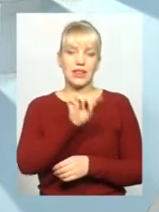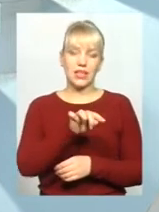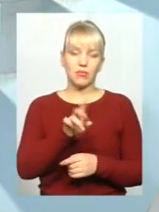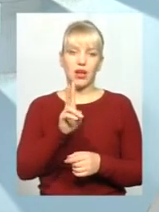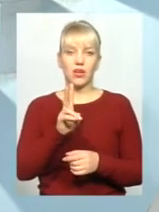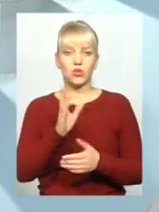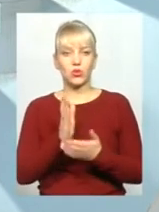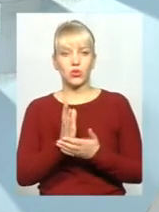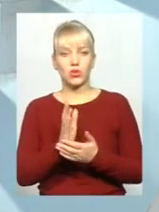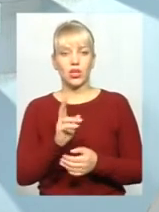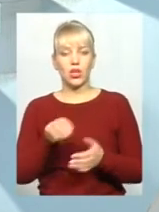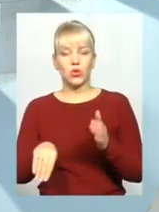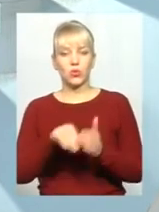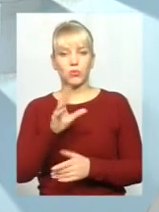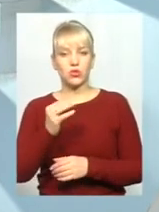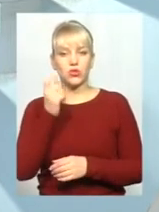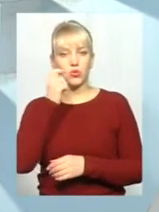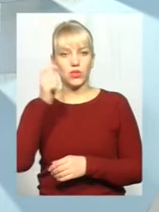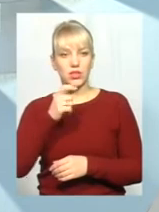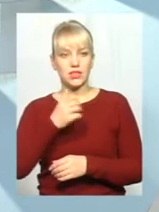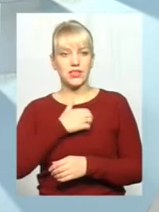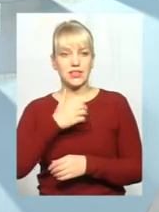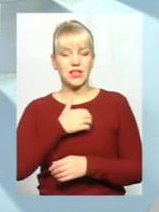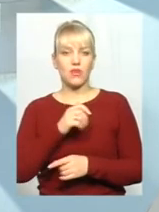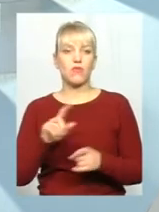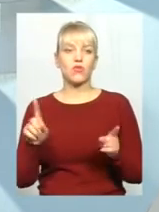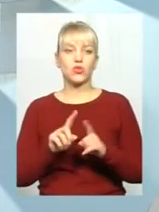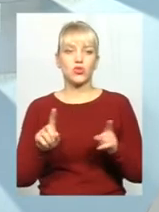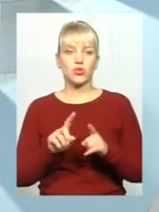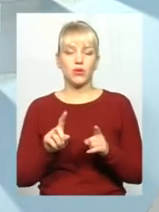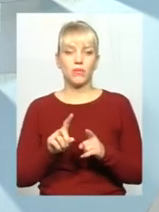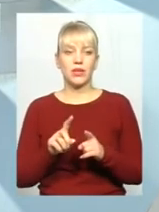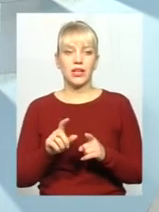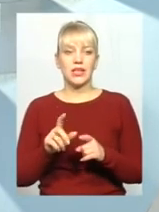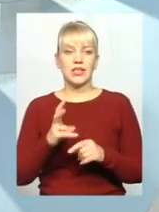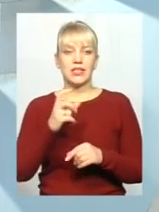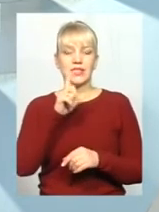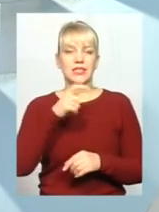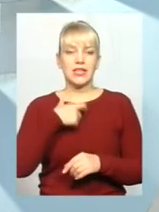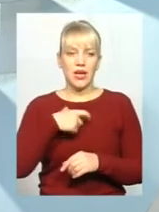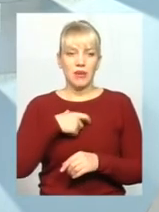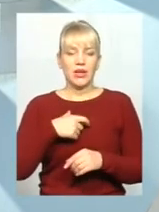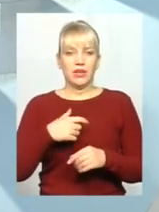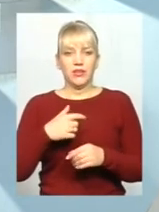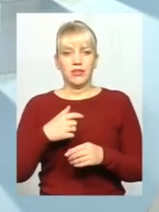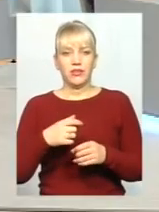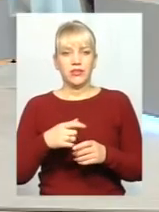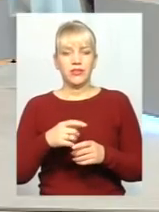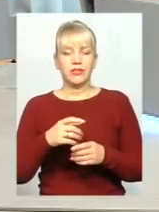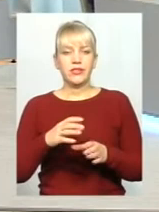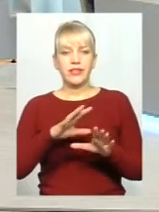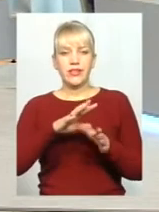є люди, які докупають ще український страховий поліс, для того, щоб знімати з себе багато цих от незрозумілих питань.